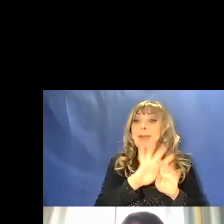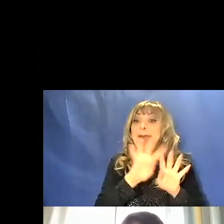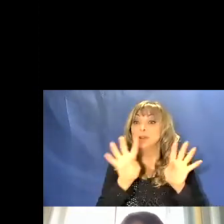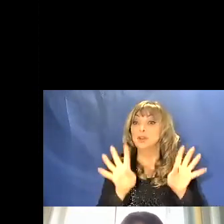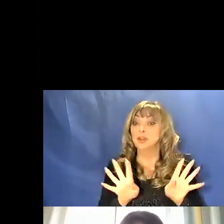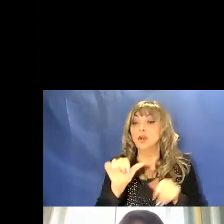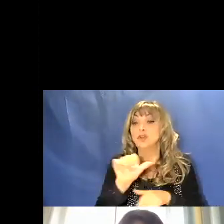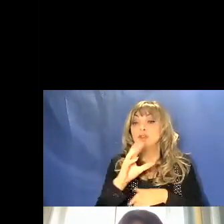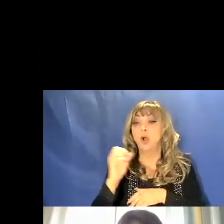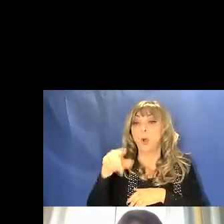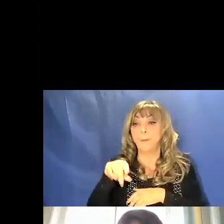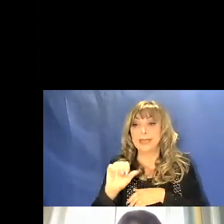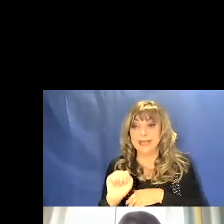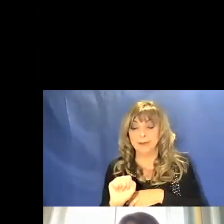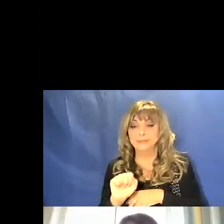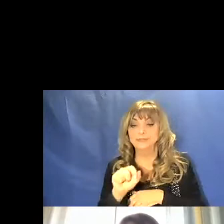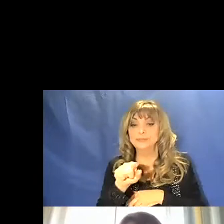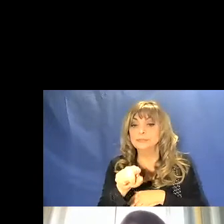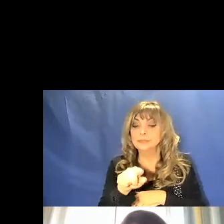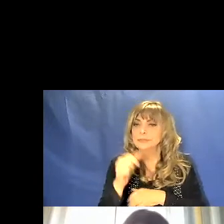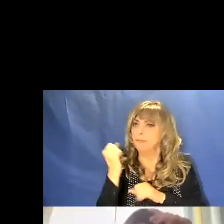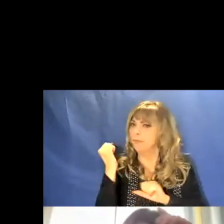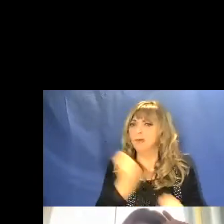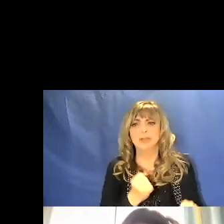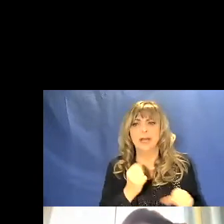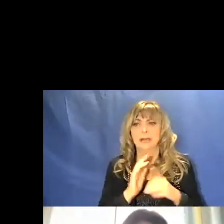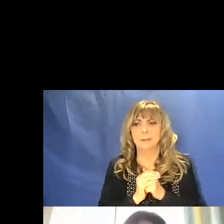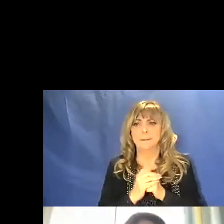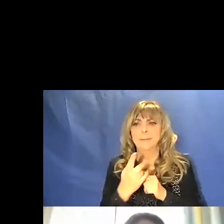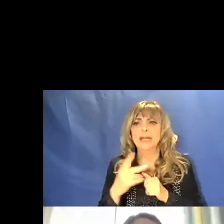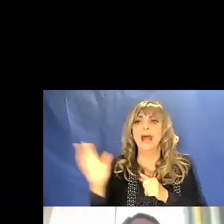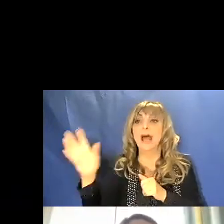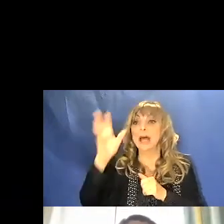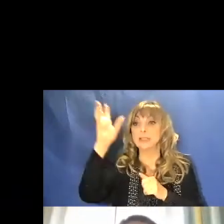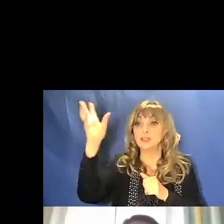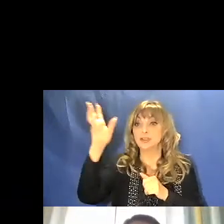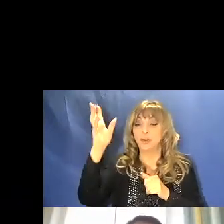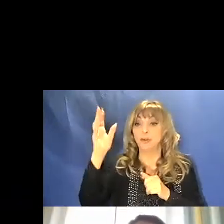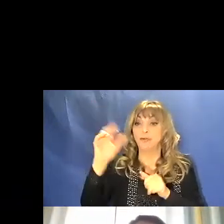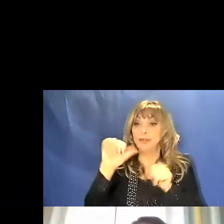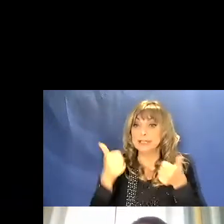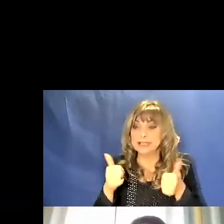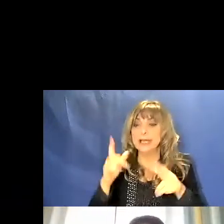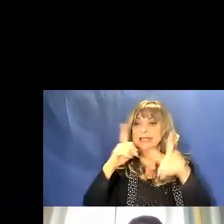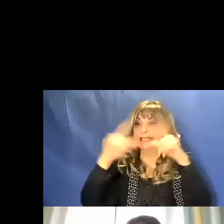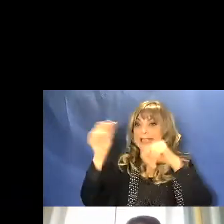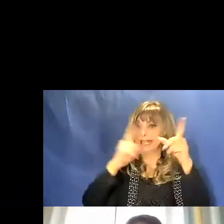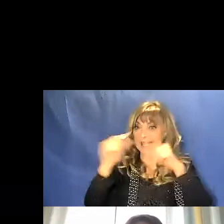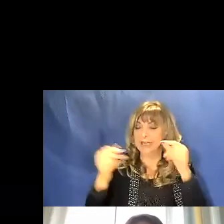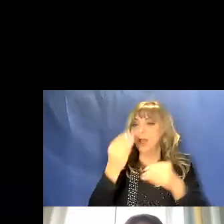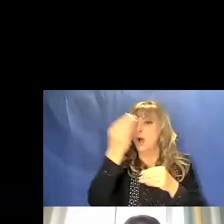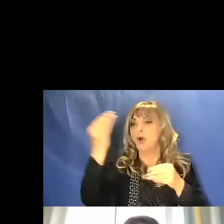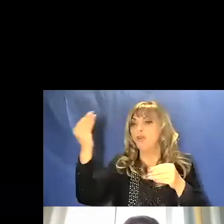La spettroscopia è fondamentale in astrofisica. Le stelle o gli oggetti